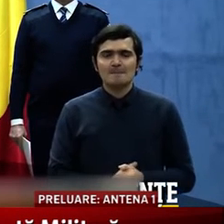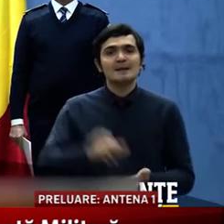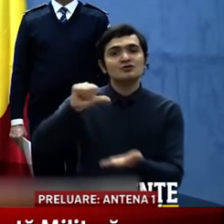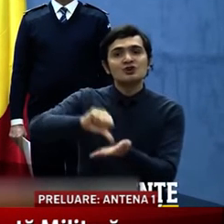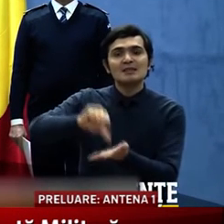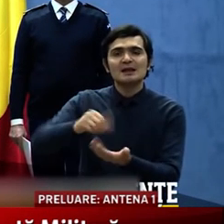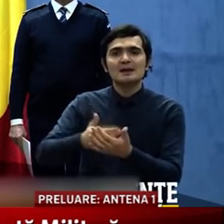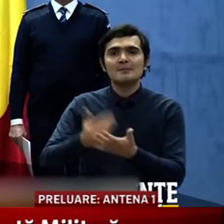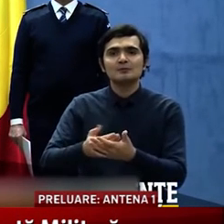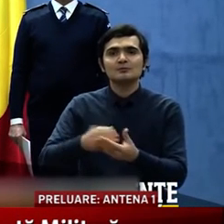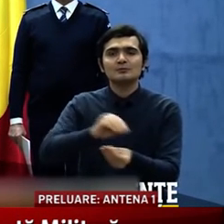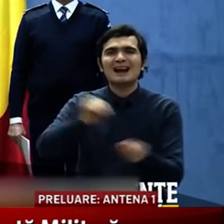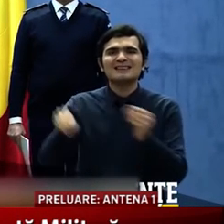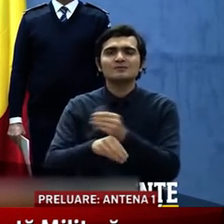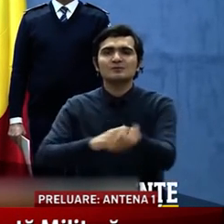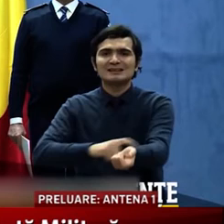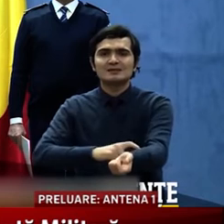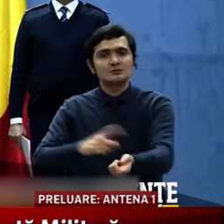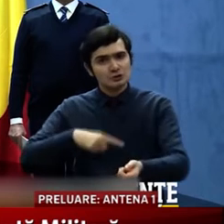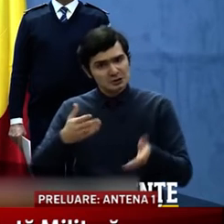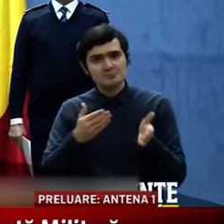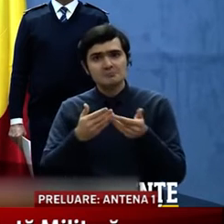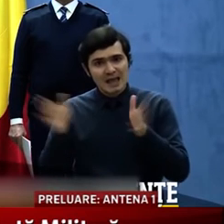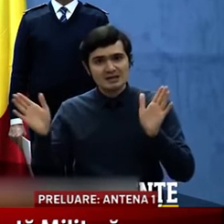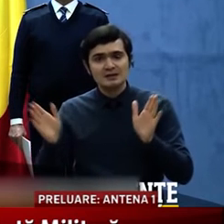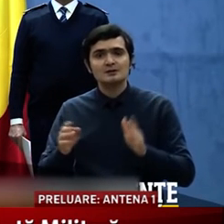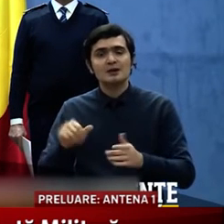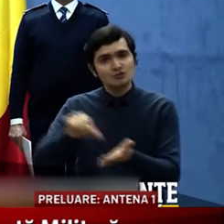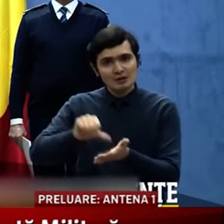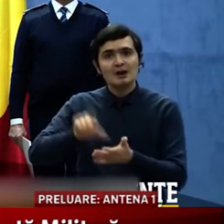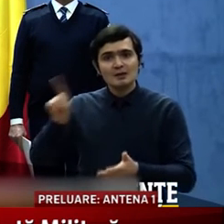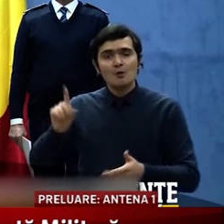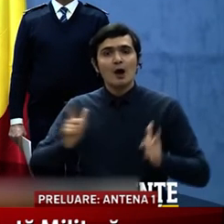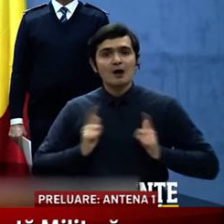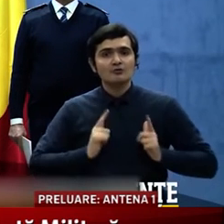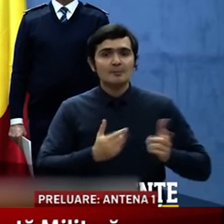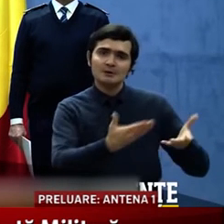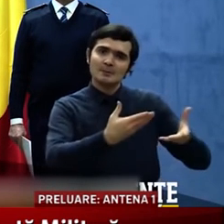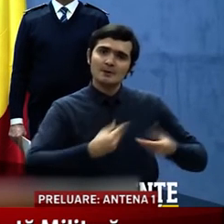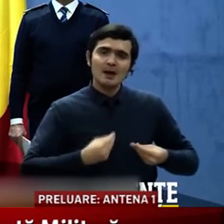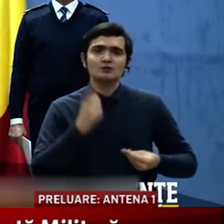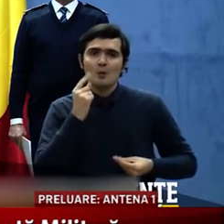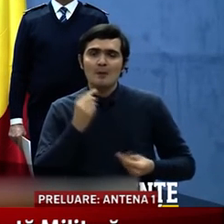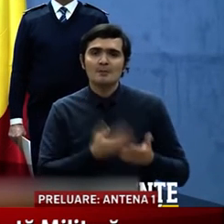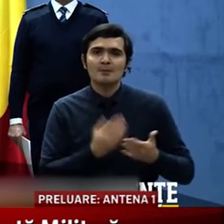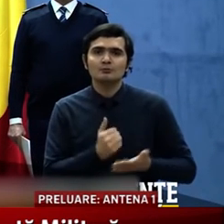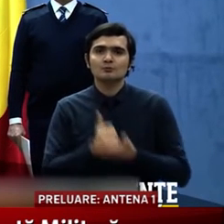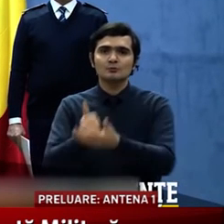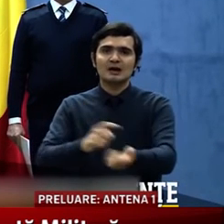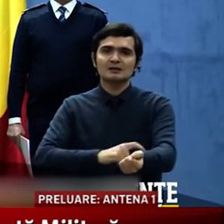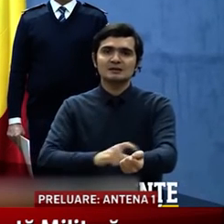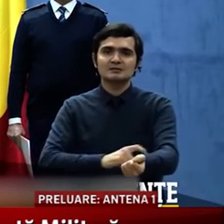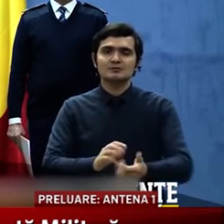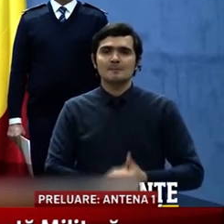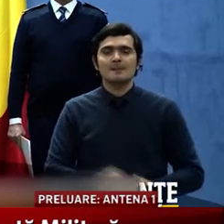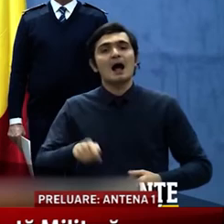sanguine sunt deschise și așteaptă să-i primească pentru donarea de sânge.